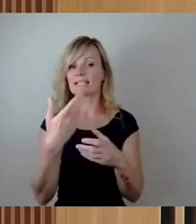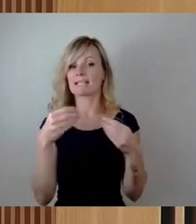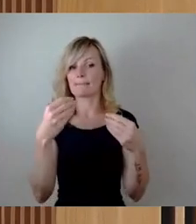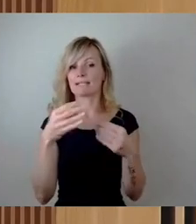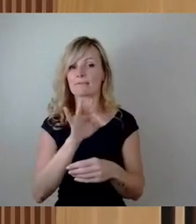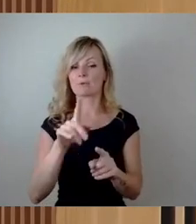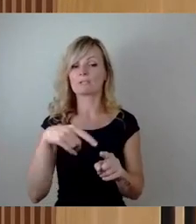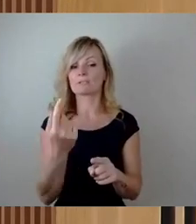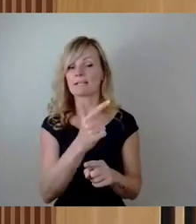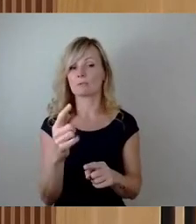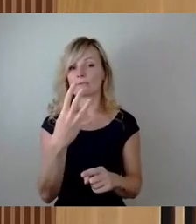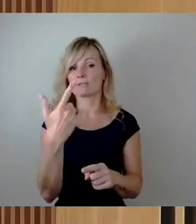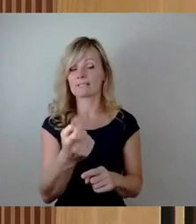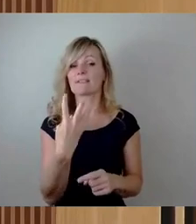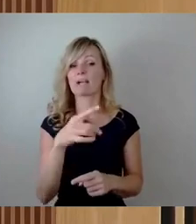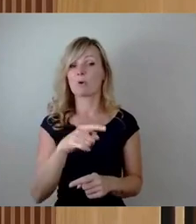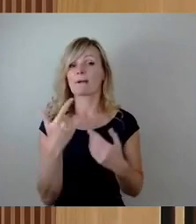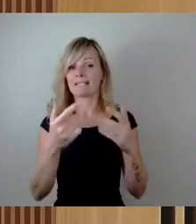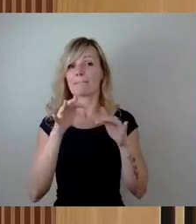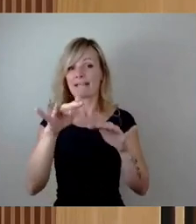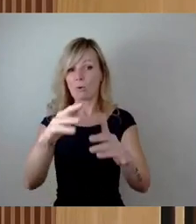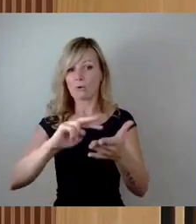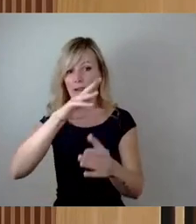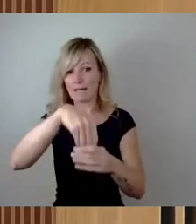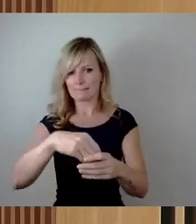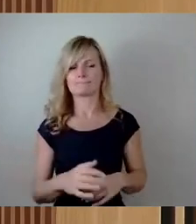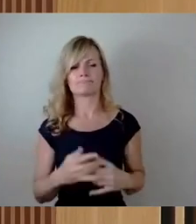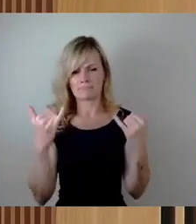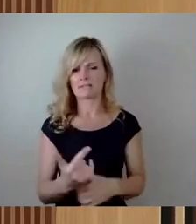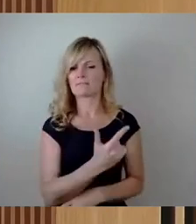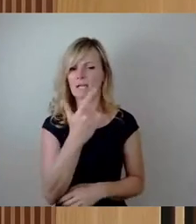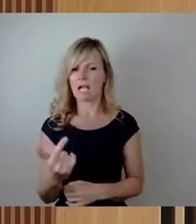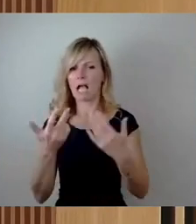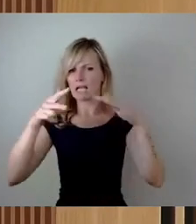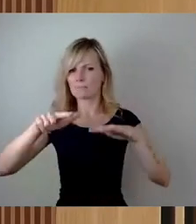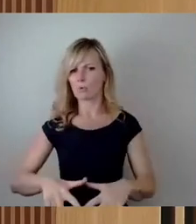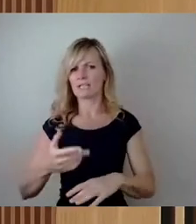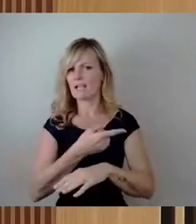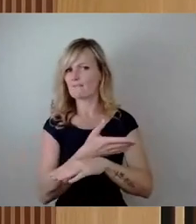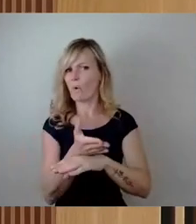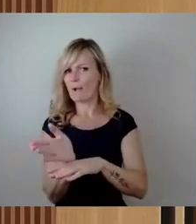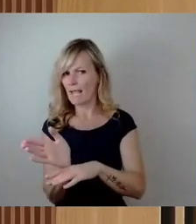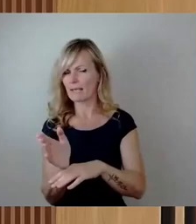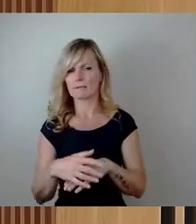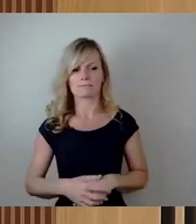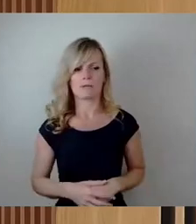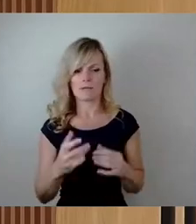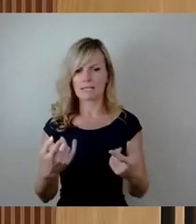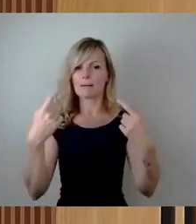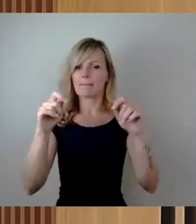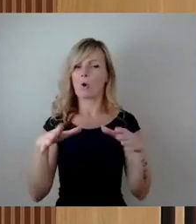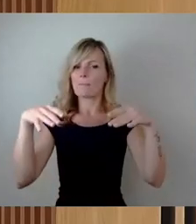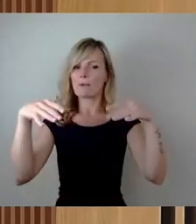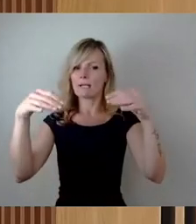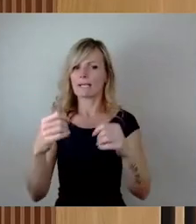Höhe von 4,7 Millionen. Jetzt sind zwei Jahre und acht Monate vergangen. Jetzt wird ja mittlerweile ein Baubeginn von 2025